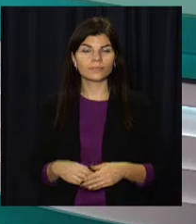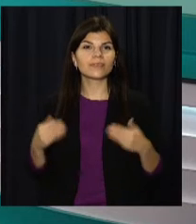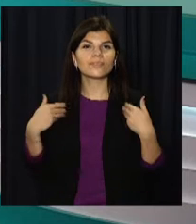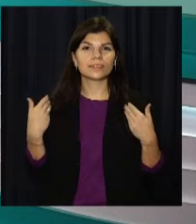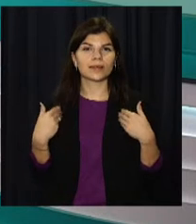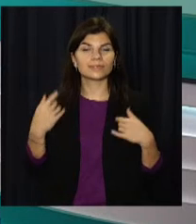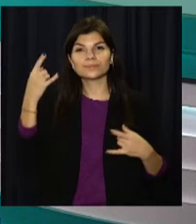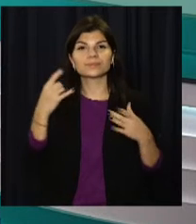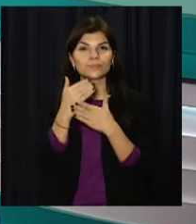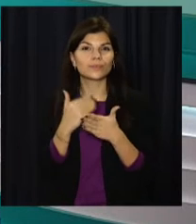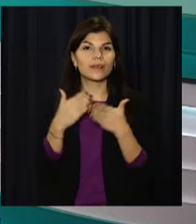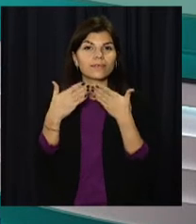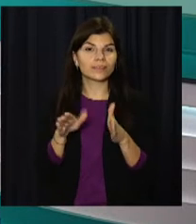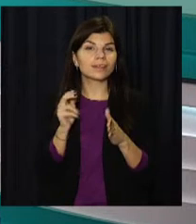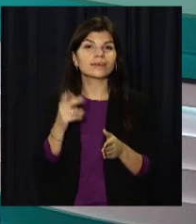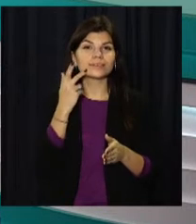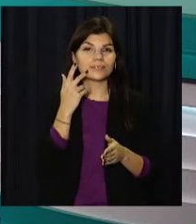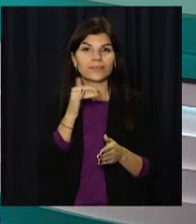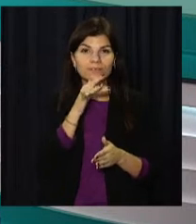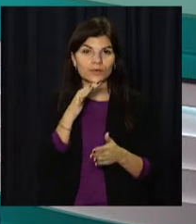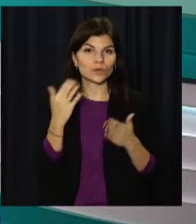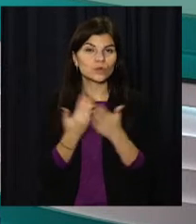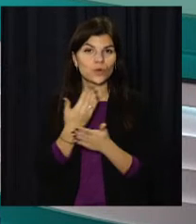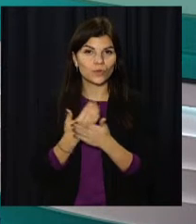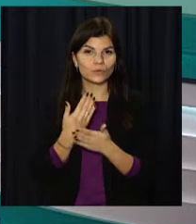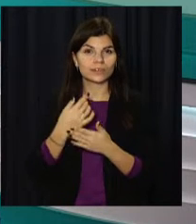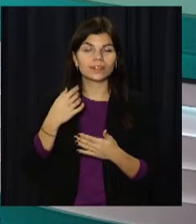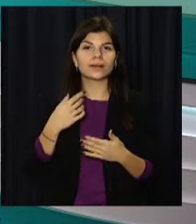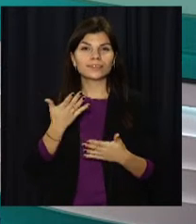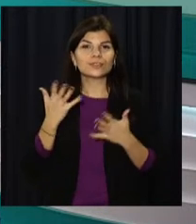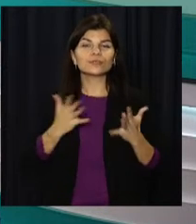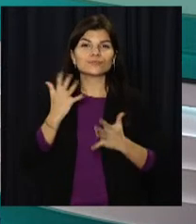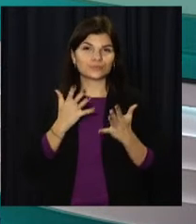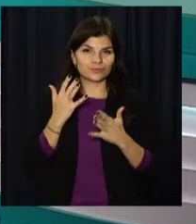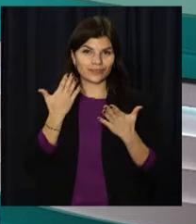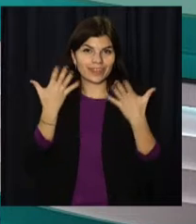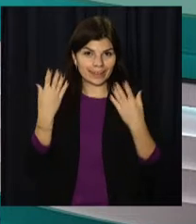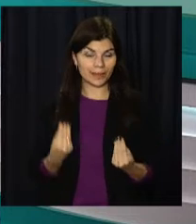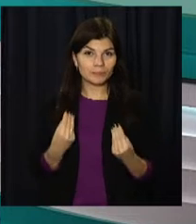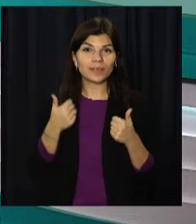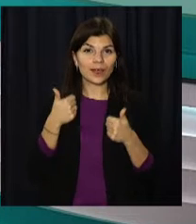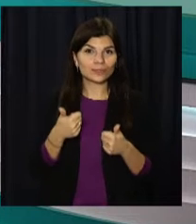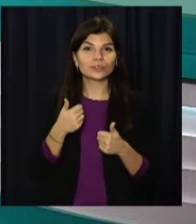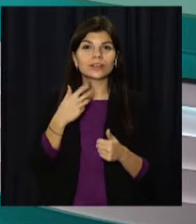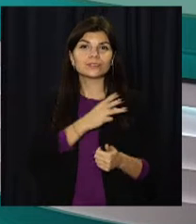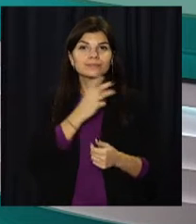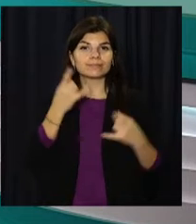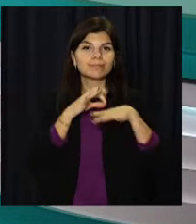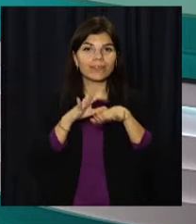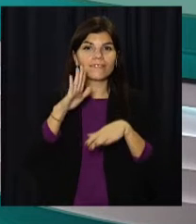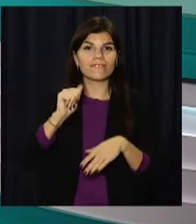Вітаю! З вами телеканал «Відкритий» і, як завжди, о цій порі новини. Натхнення та вдалого дня вам бажають Валерія Майна і